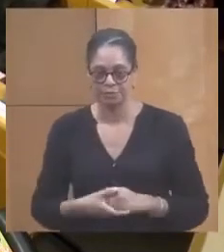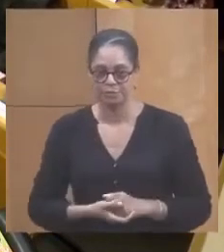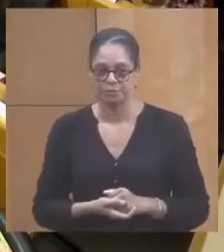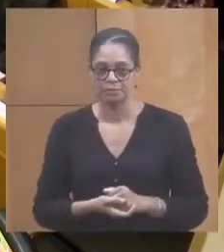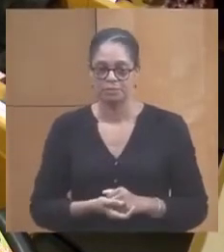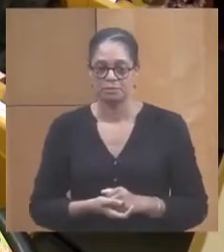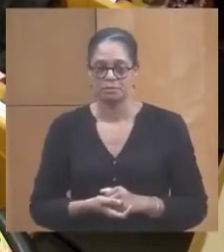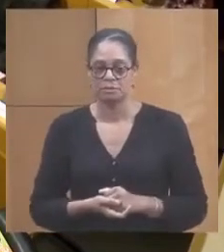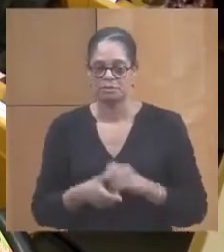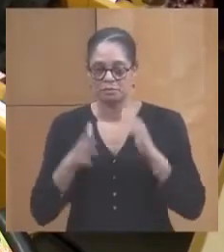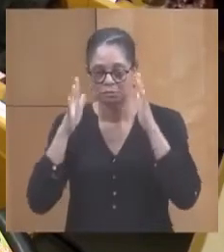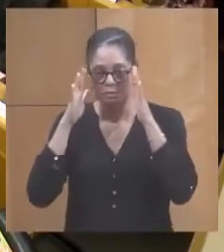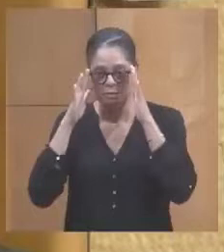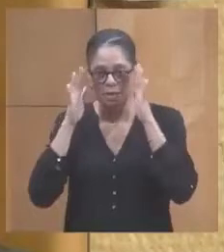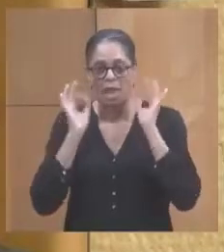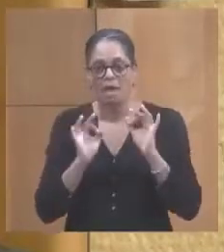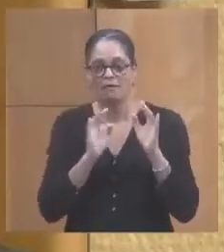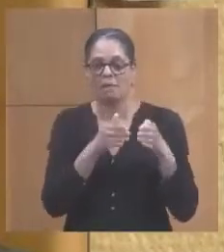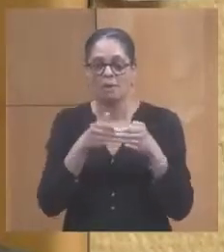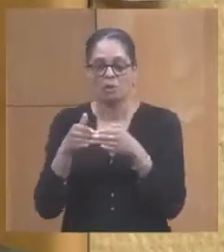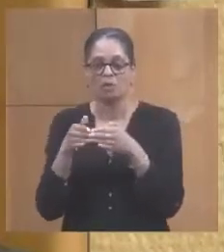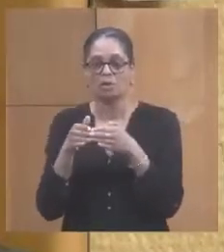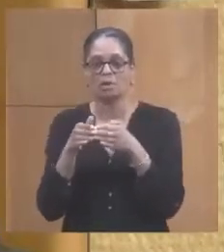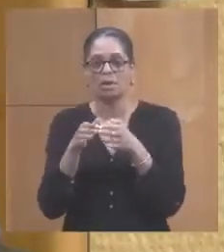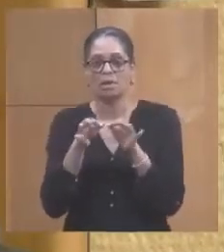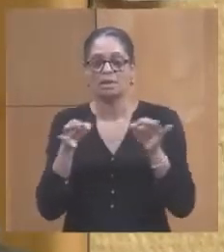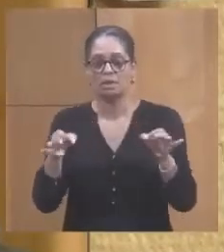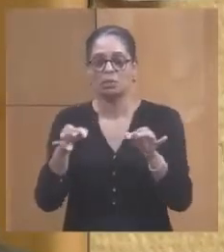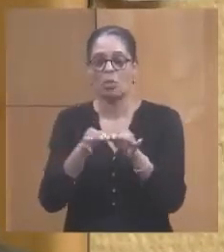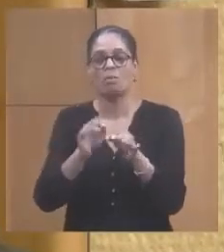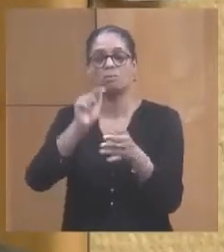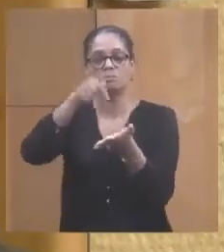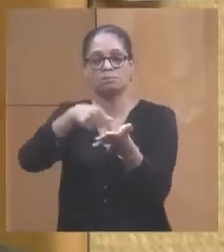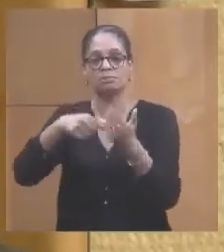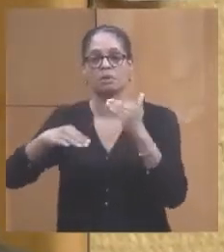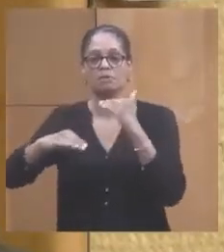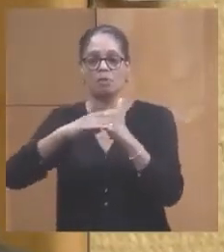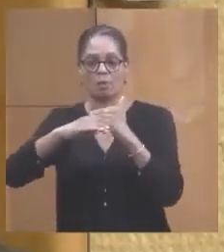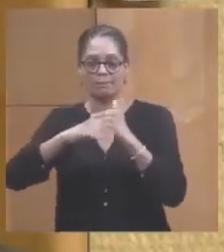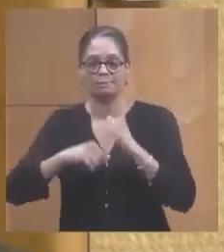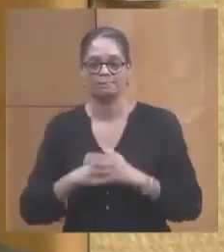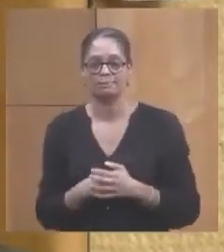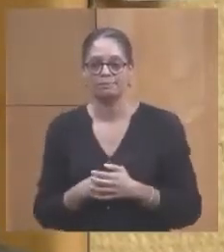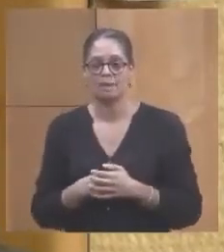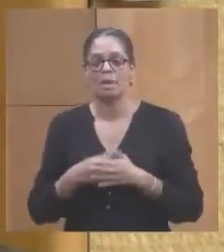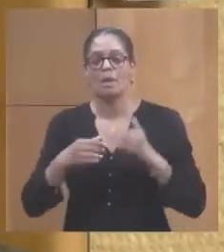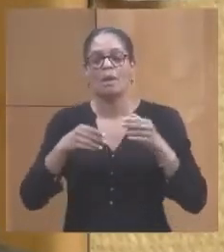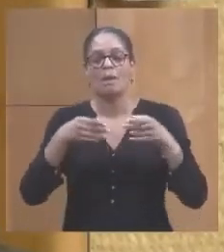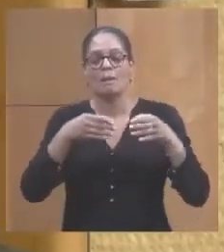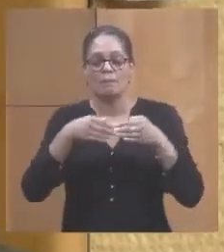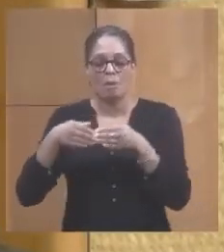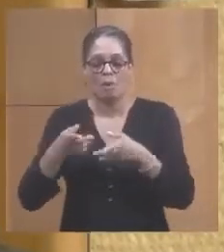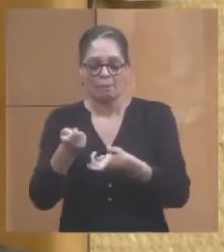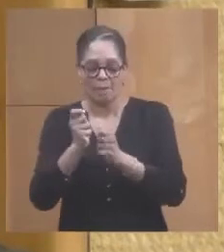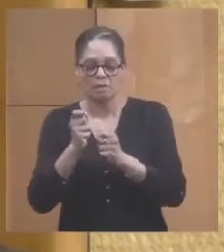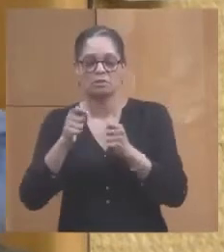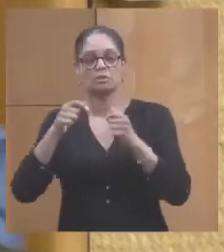Alors cela concerne le port territorial du Vauclin, le port de pêche territoriale du Vauclin.